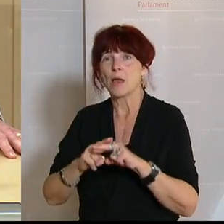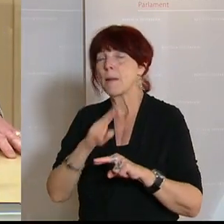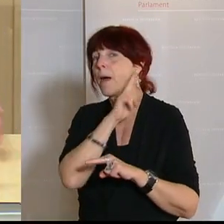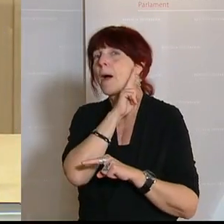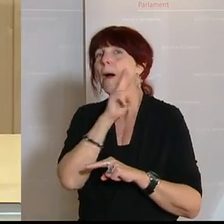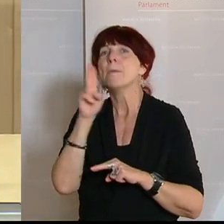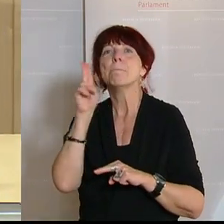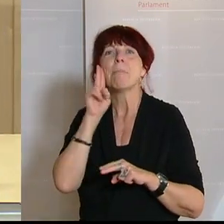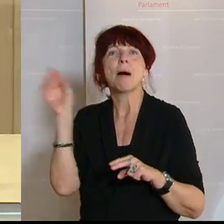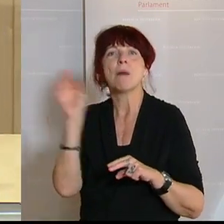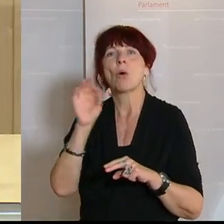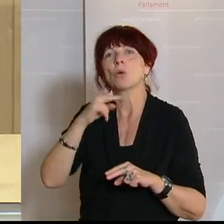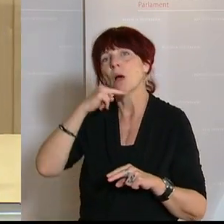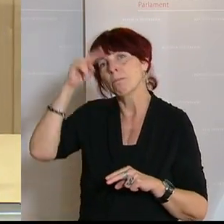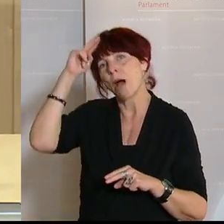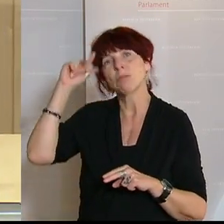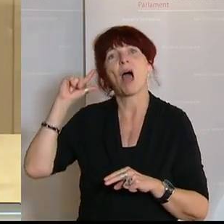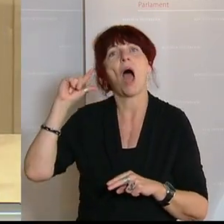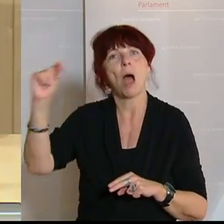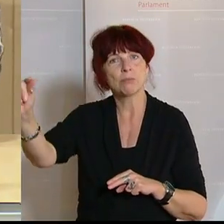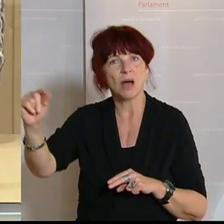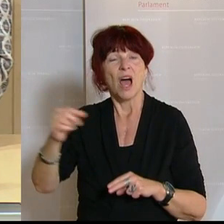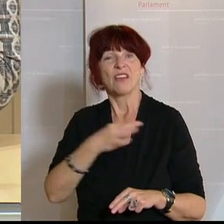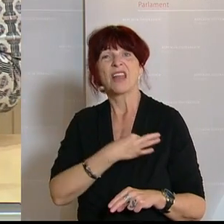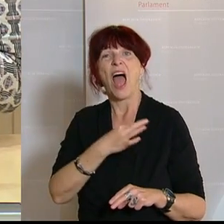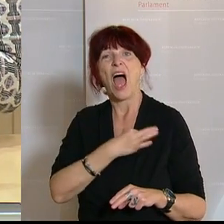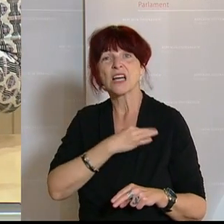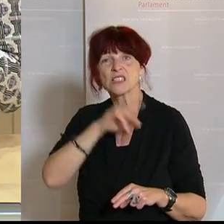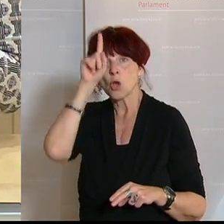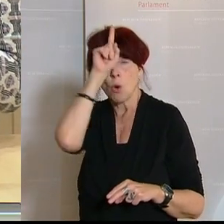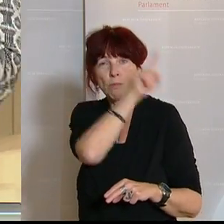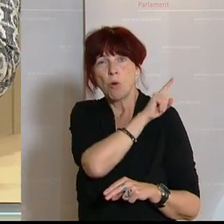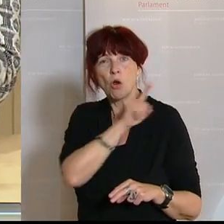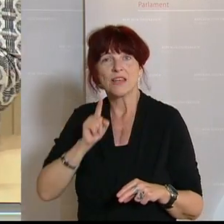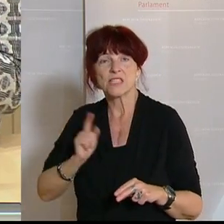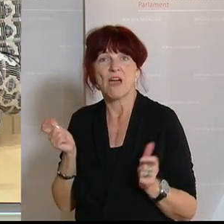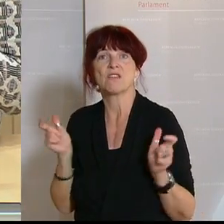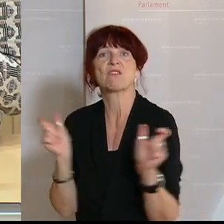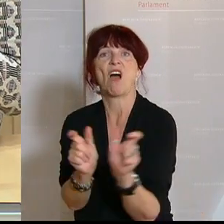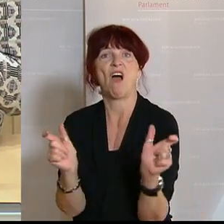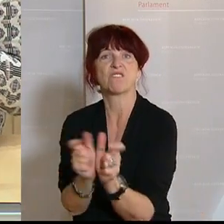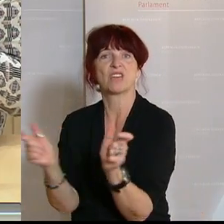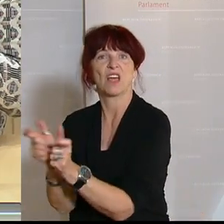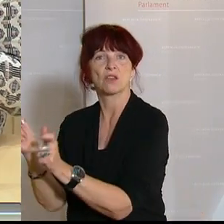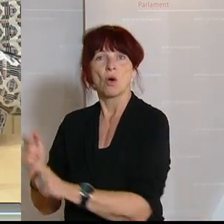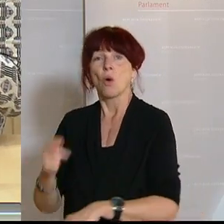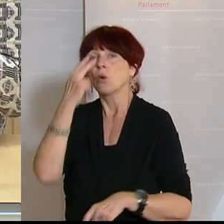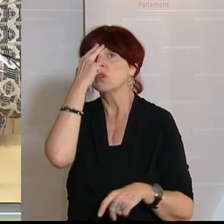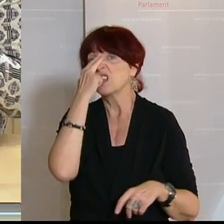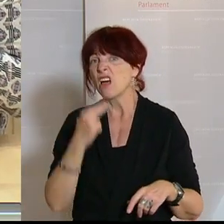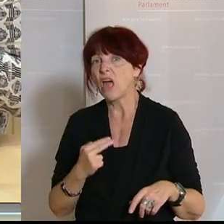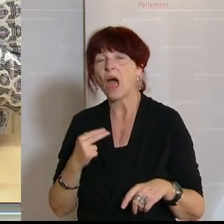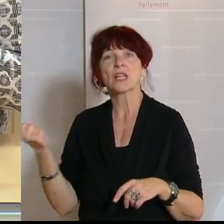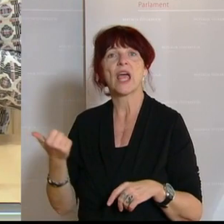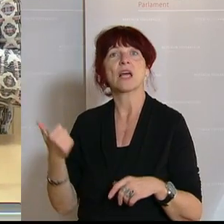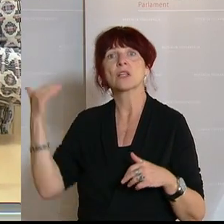dass die Eltern von der Polizei verhaftet werden. Und in der Nacht träumt er ständig jetzt von einer Kobra, mit der der Vater ringen